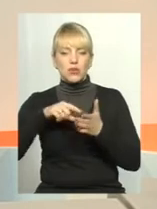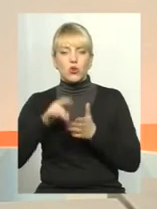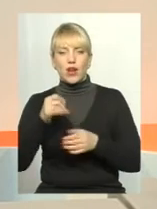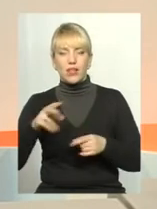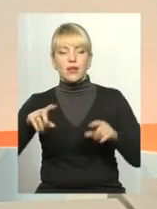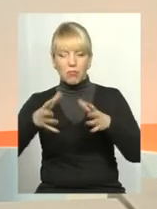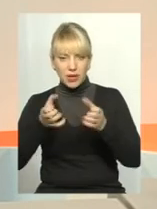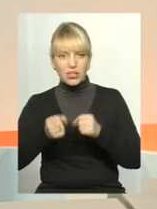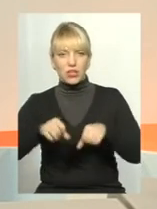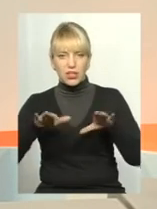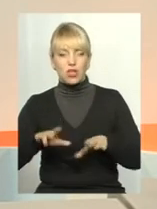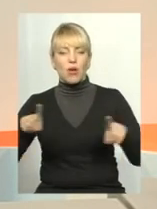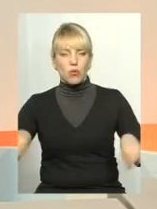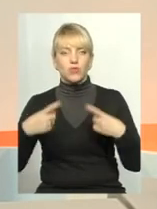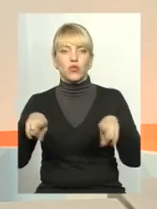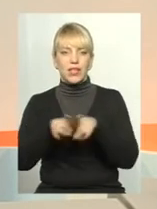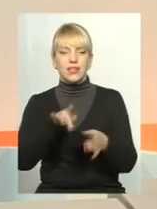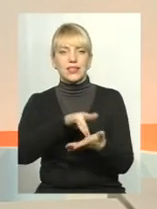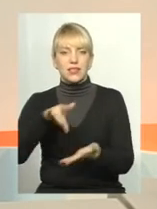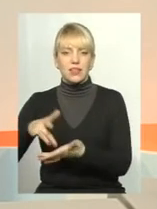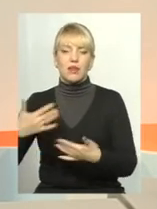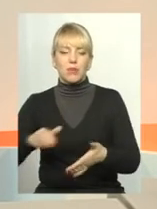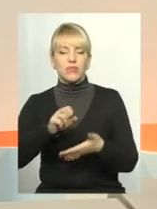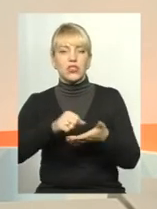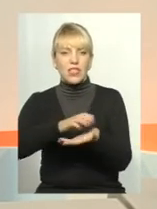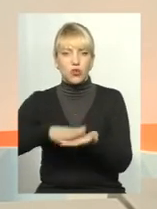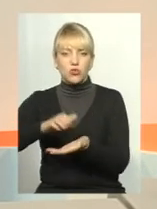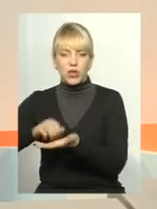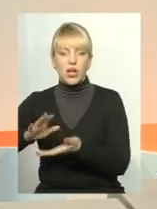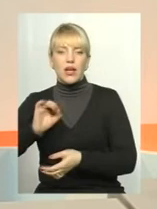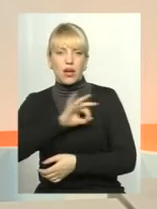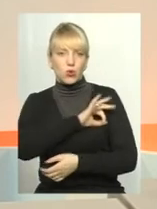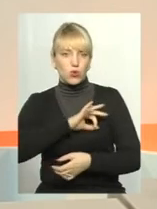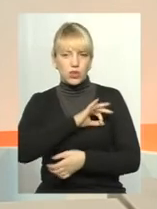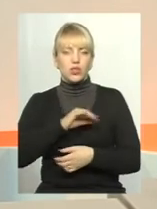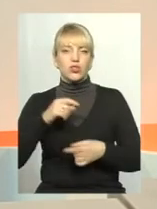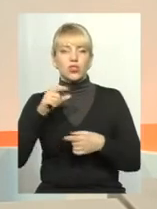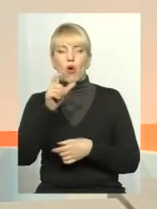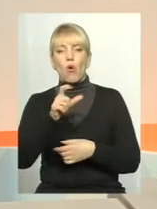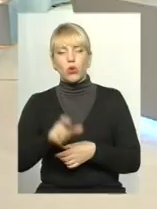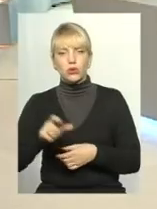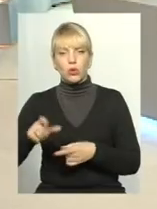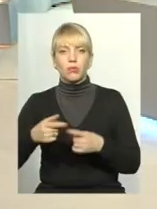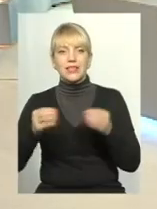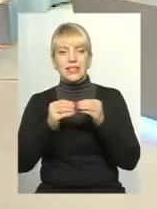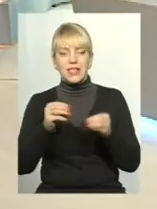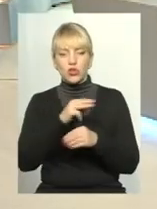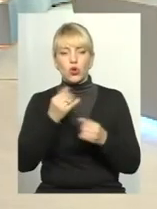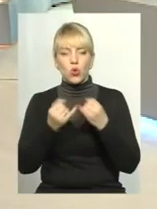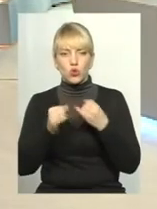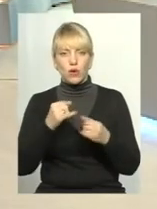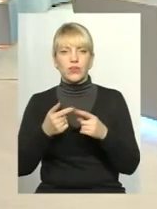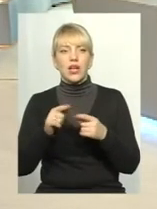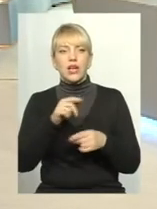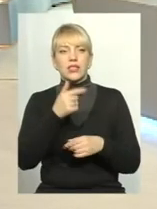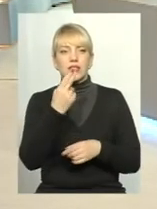створення таких центрів, і ми вже зареєструвалися як юридичні особи. 10 жовтня разом з Людмилою Леонтівною Головкою в